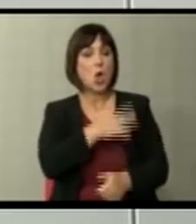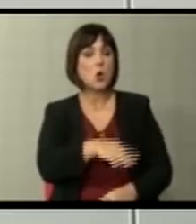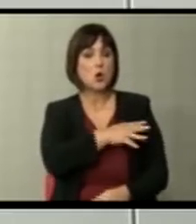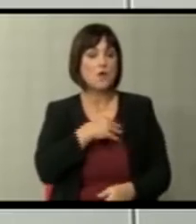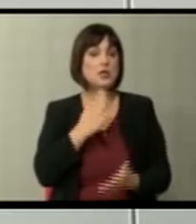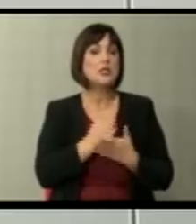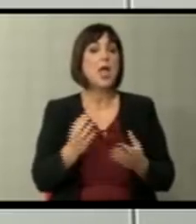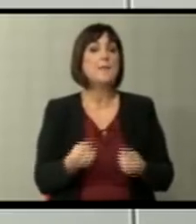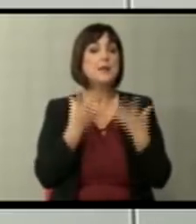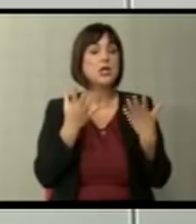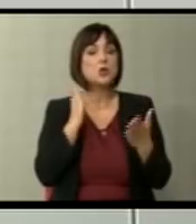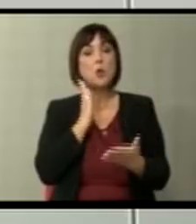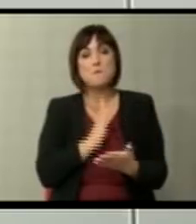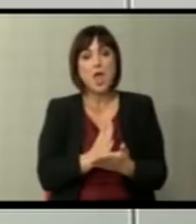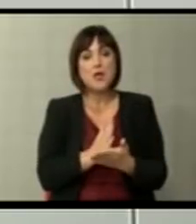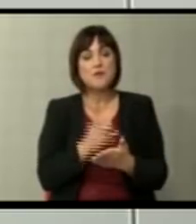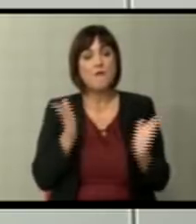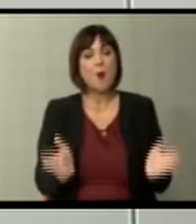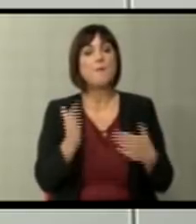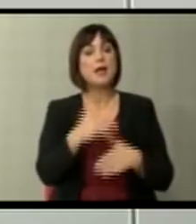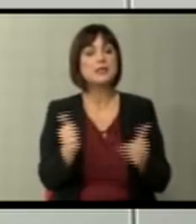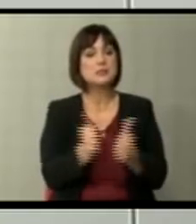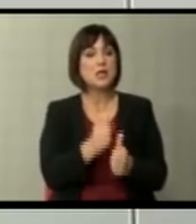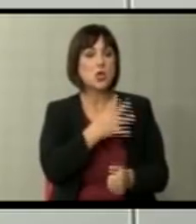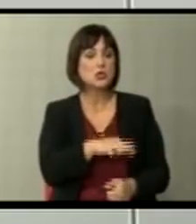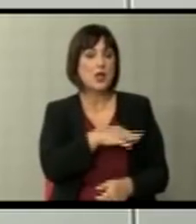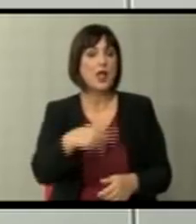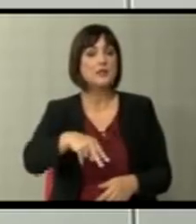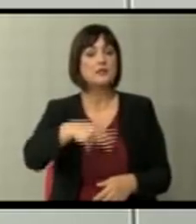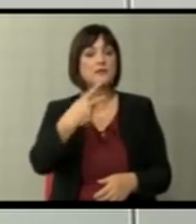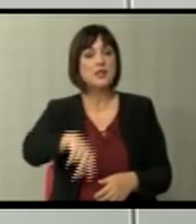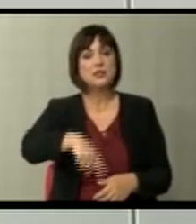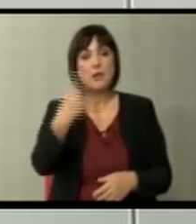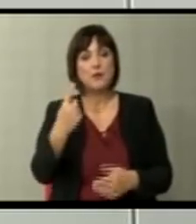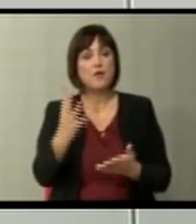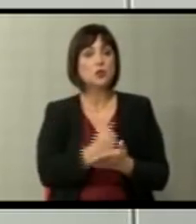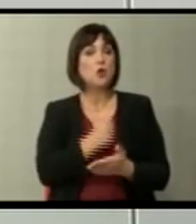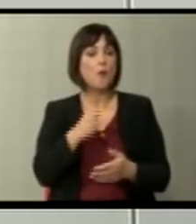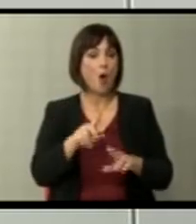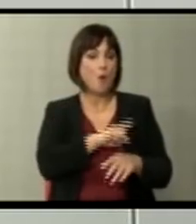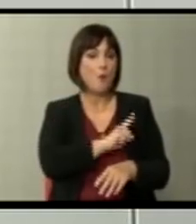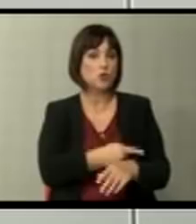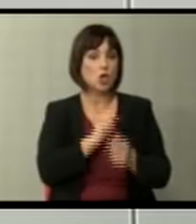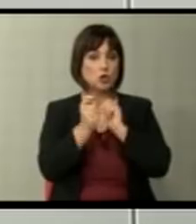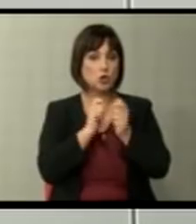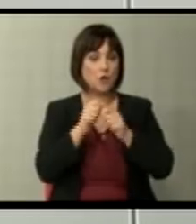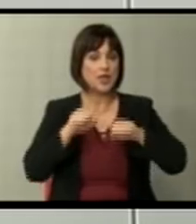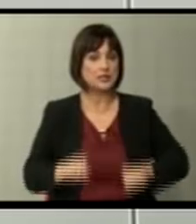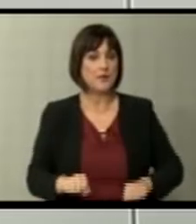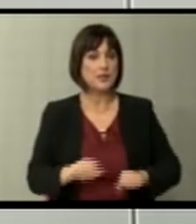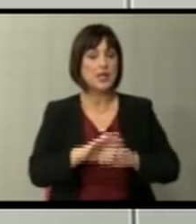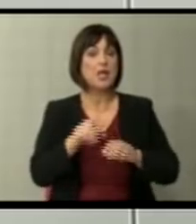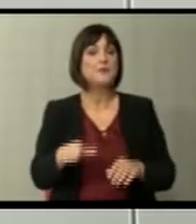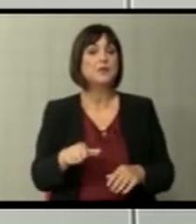природно бевме во пакетот со Хрватска. 2001 годово добивме можната со договорот за стабилизација и